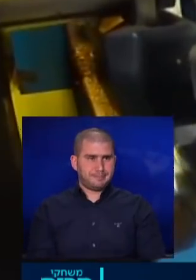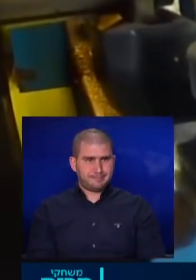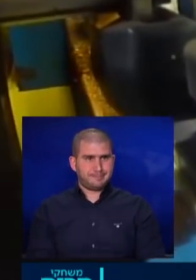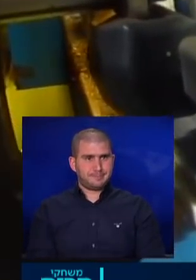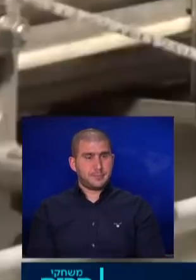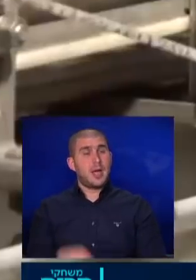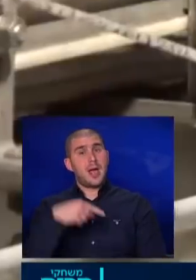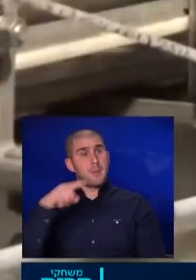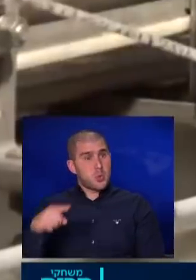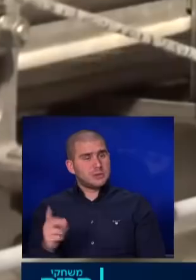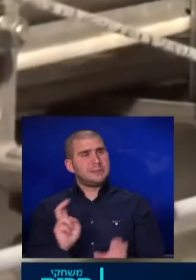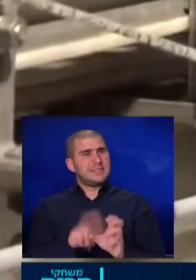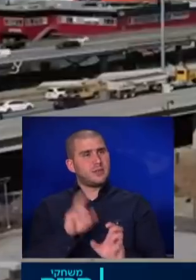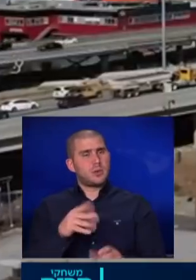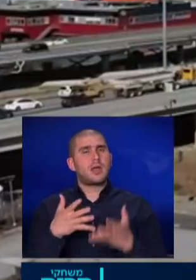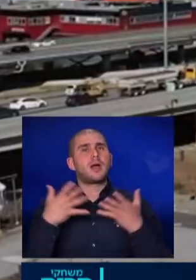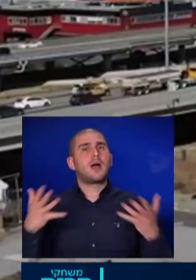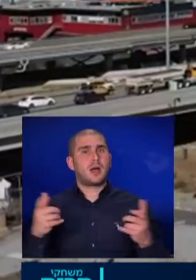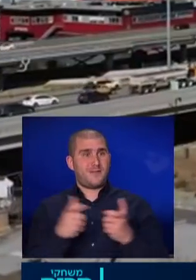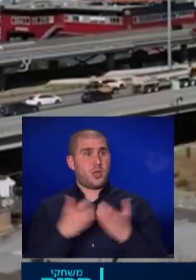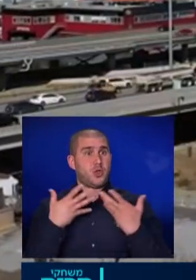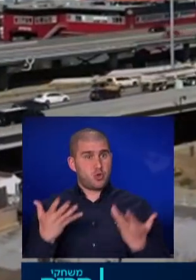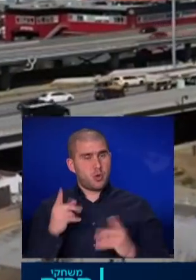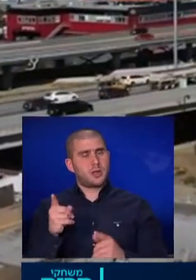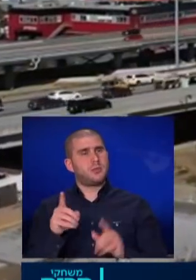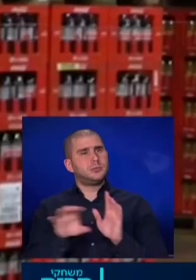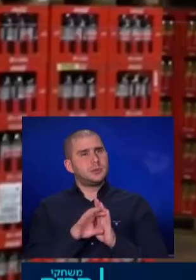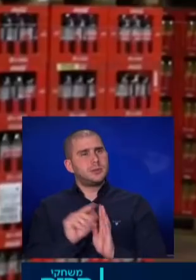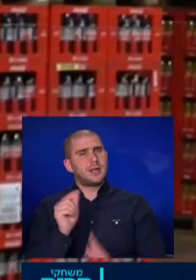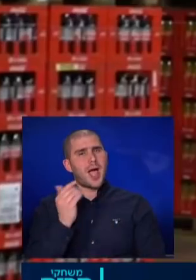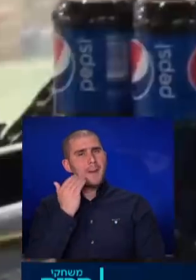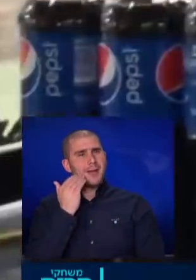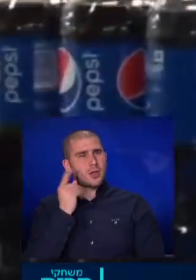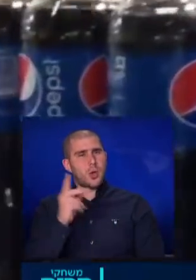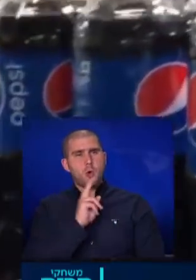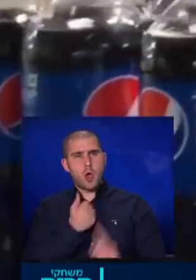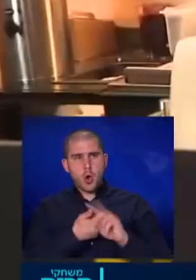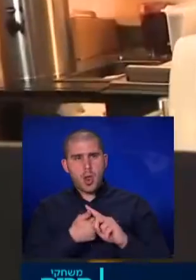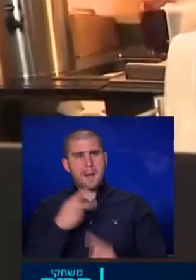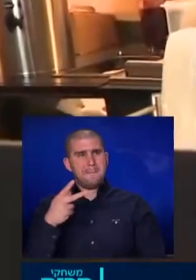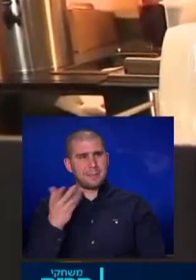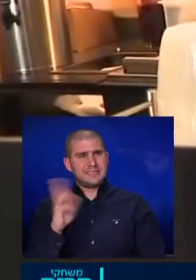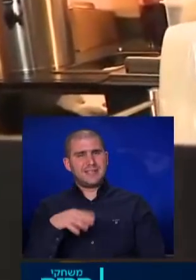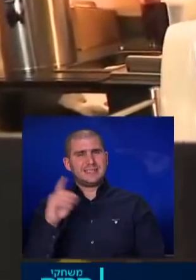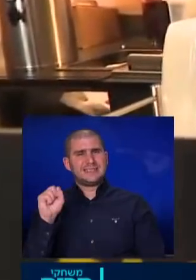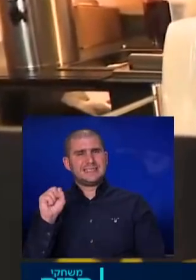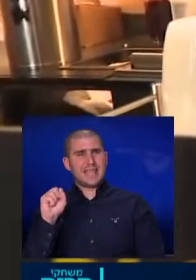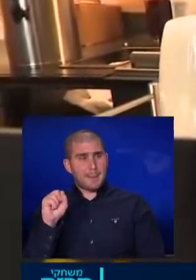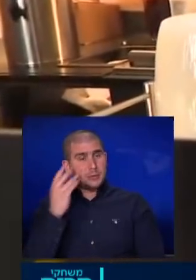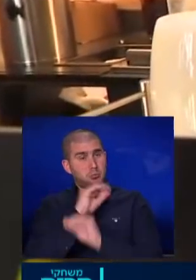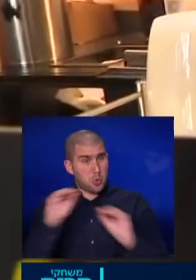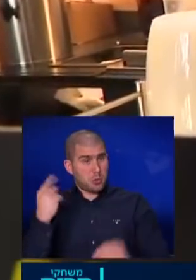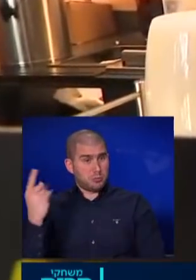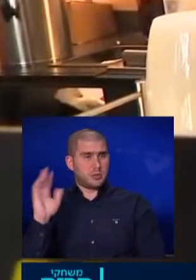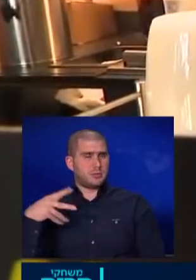למקדונלדס מצטרפות עוד ענקיות מזון שמסמלות את תמצית האמריקניות קוקה קולה, פפסי וסטארבקס הודיעו שגם